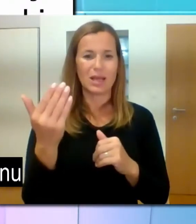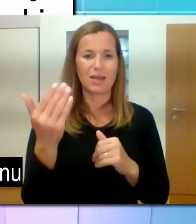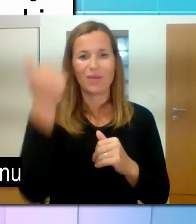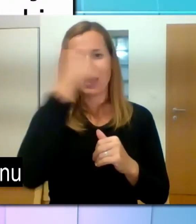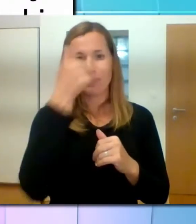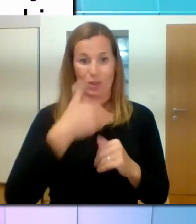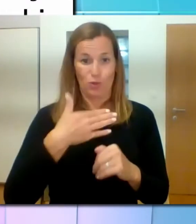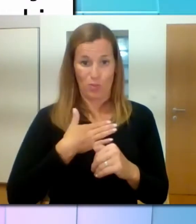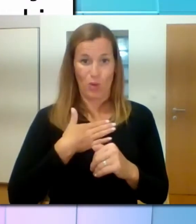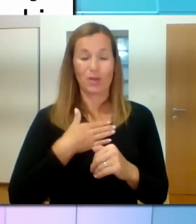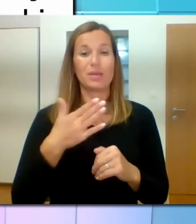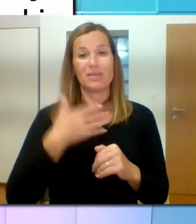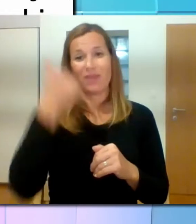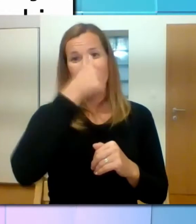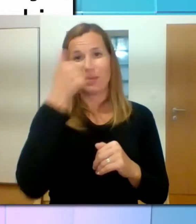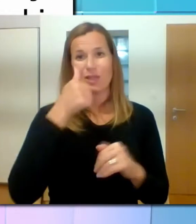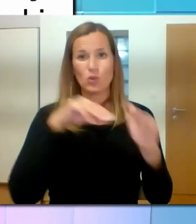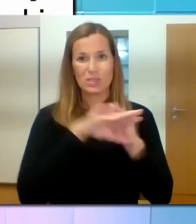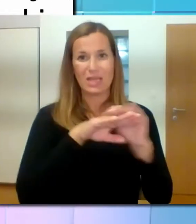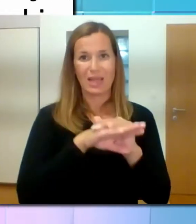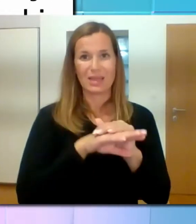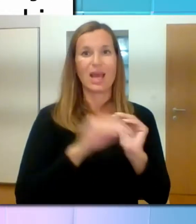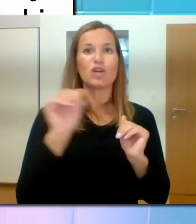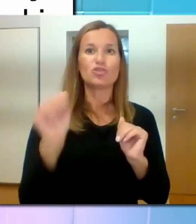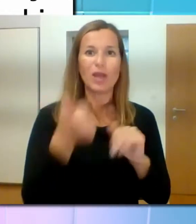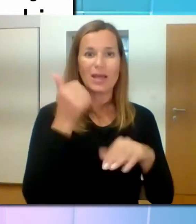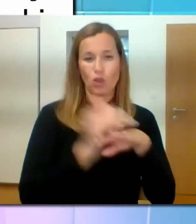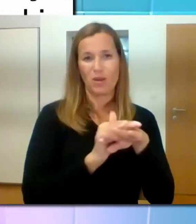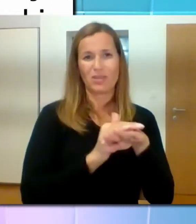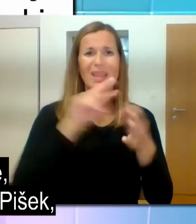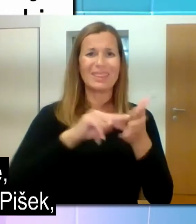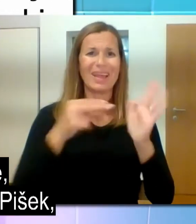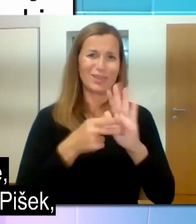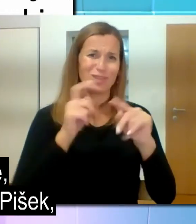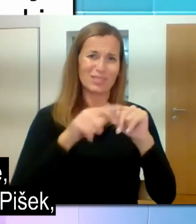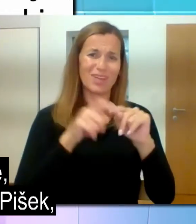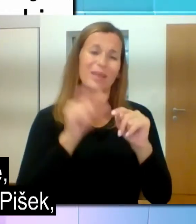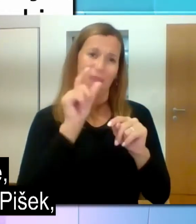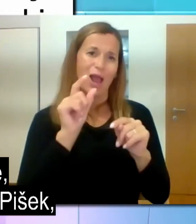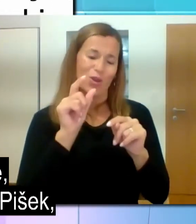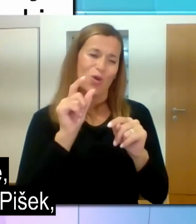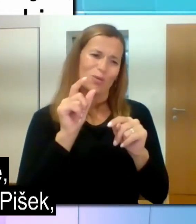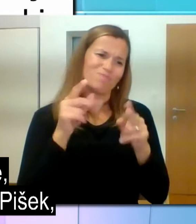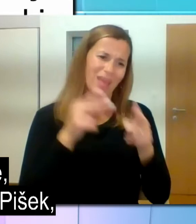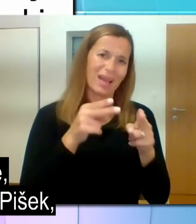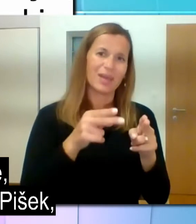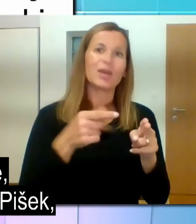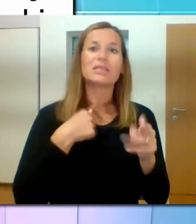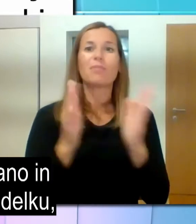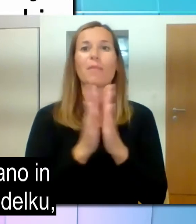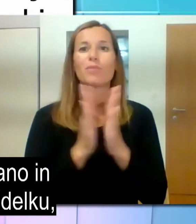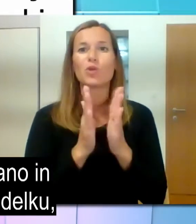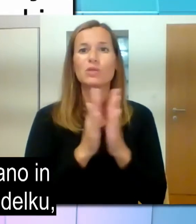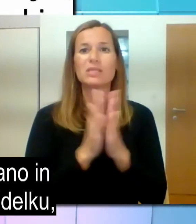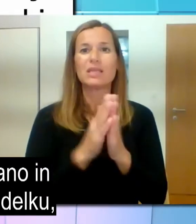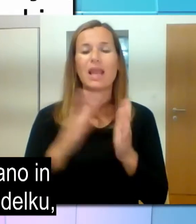in v imenu sklada. Še enkrat upravičilo, ker tehnične zadeve so nam malo ponagajale, sem pa prosila kolegico Anjo